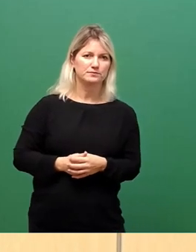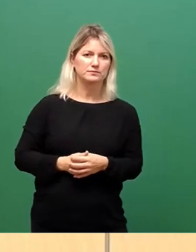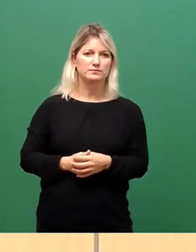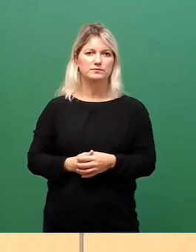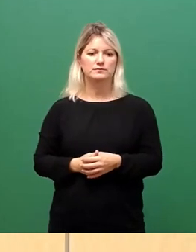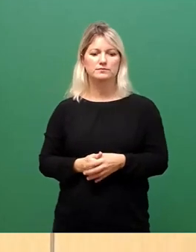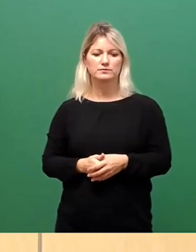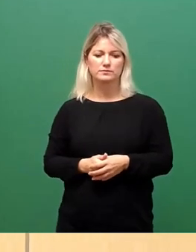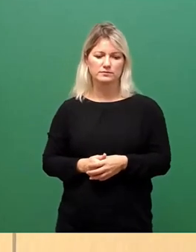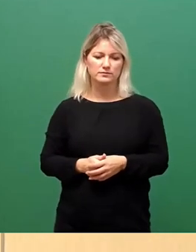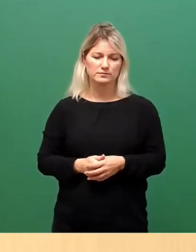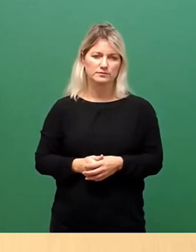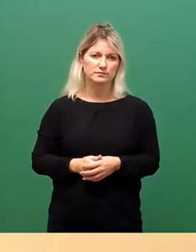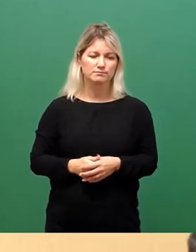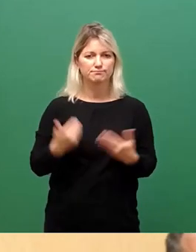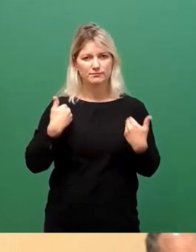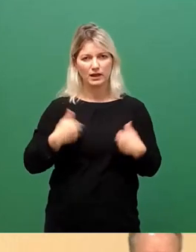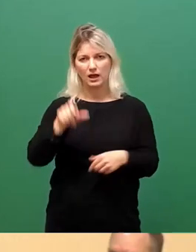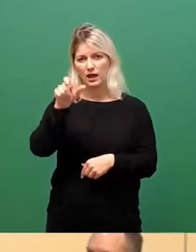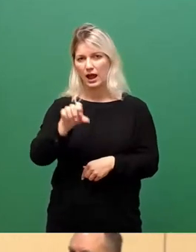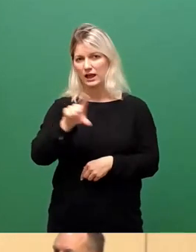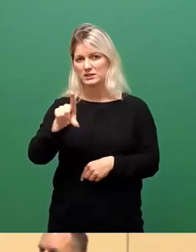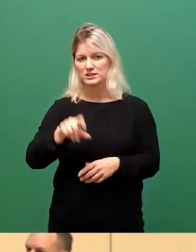Herr Lichty, bitte schön. Bitte, Herr Lichty.